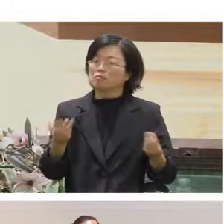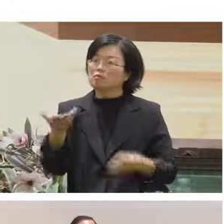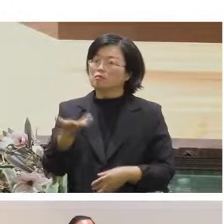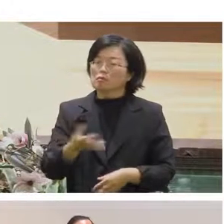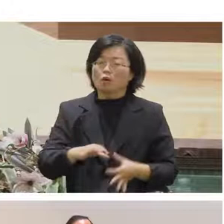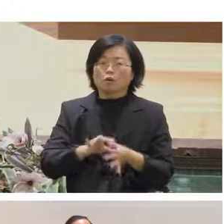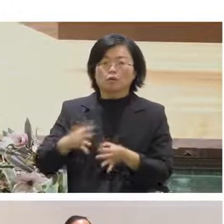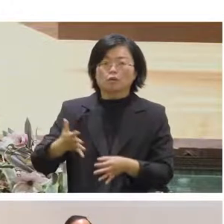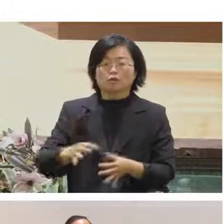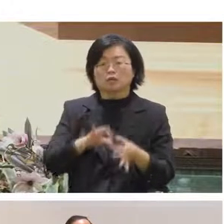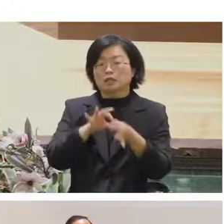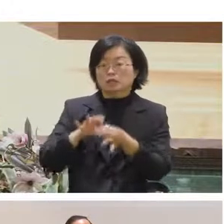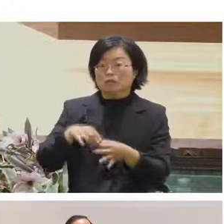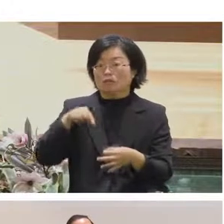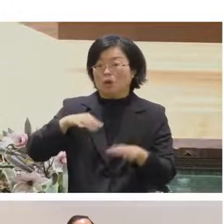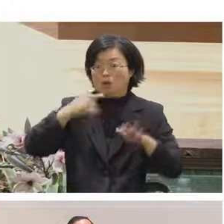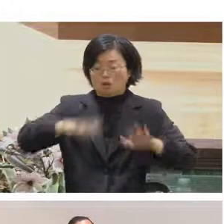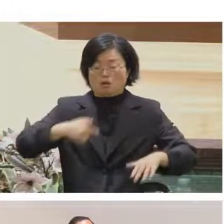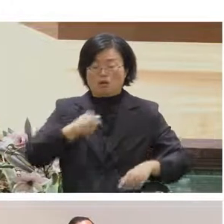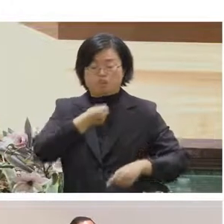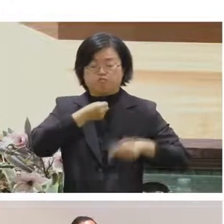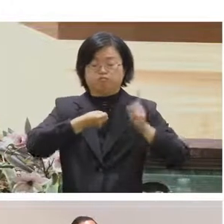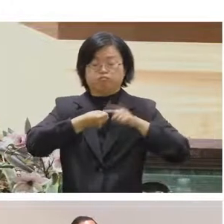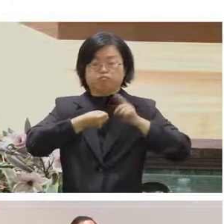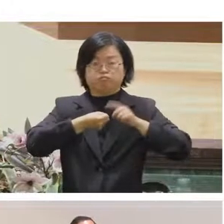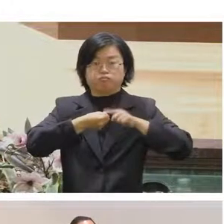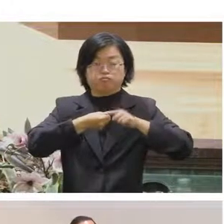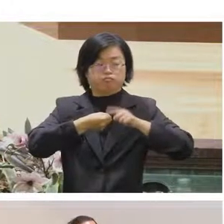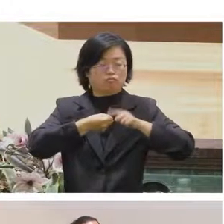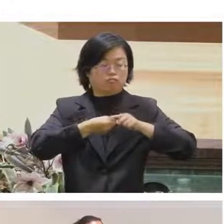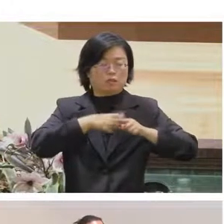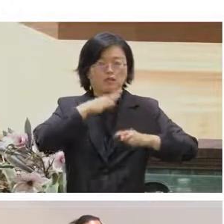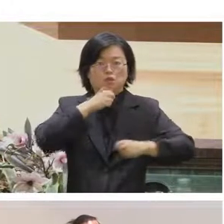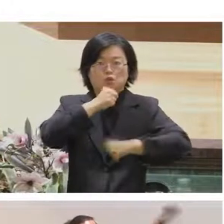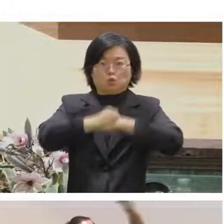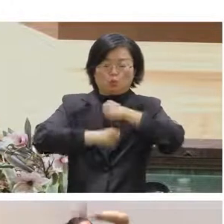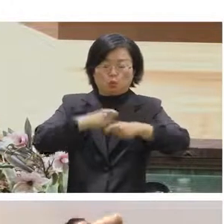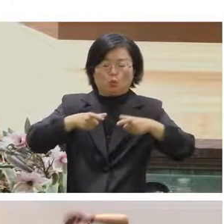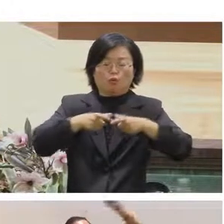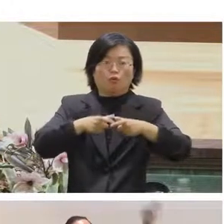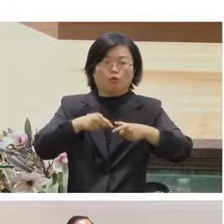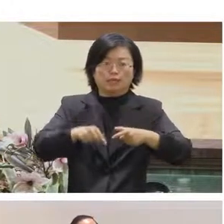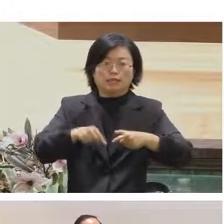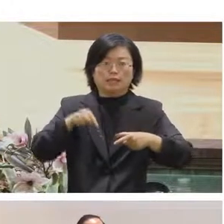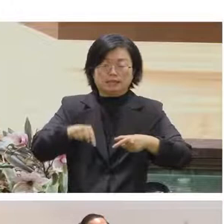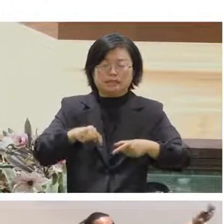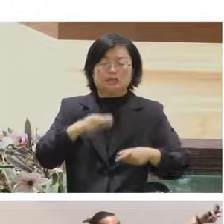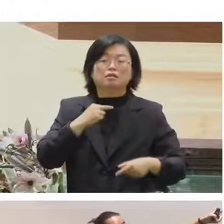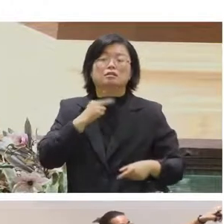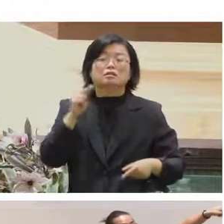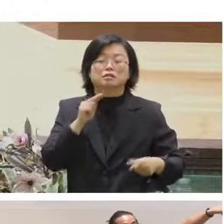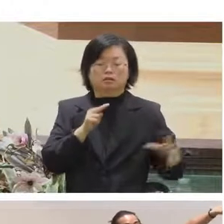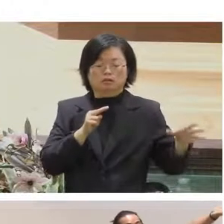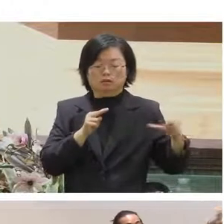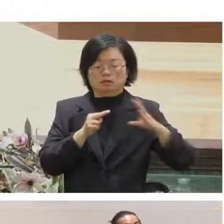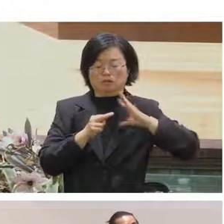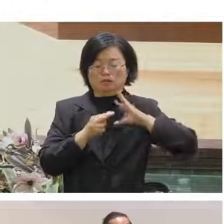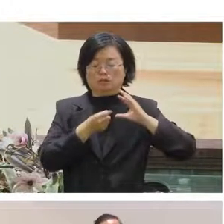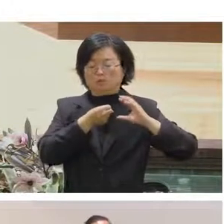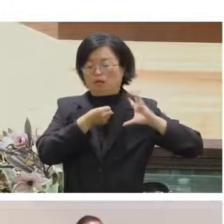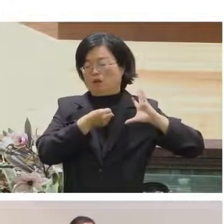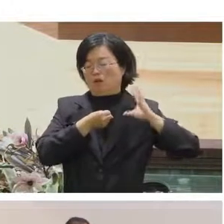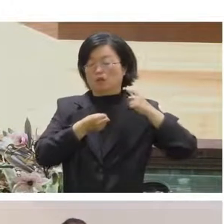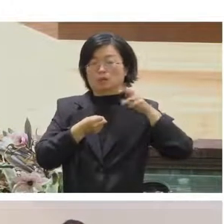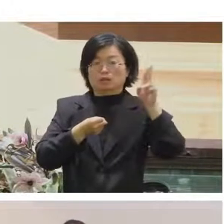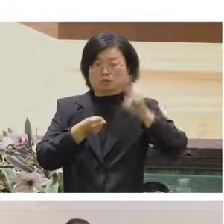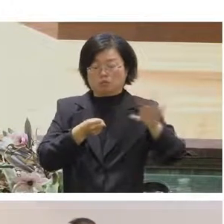它是動圈式的動圈式就是說它的收音範圍有效大概就只有這麼大而已然後不會收到太遠的地方所以